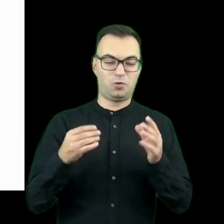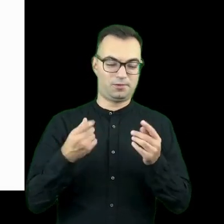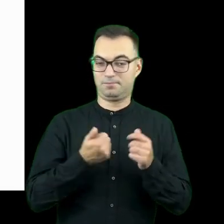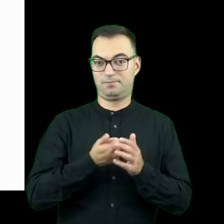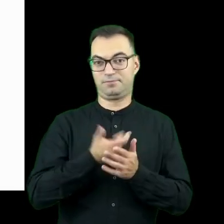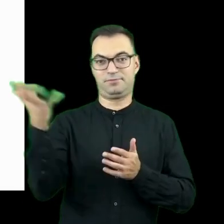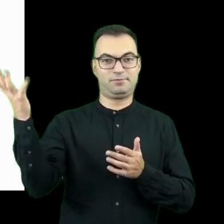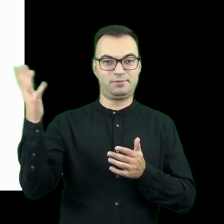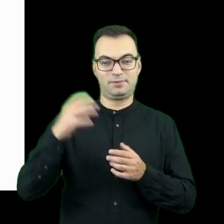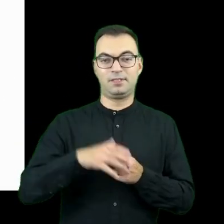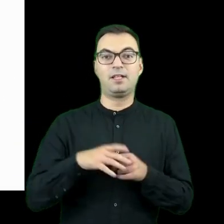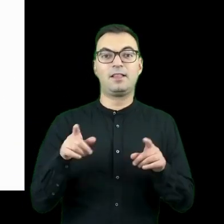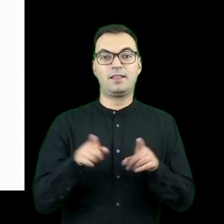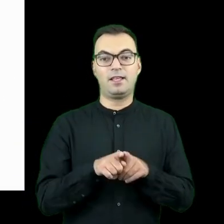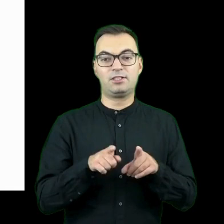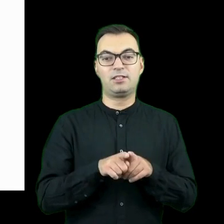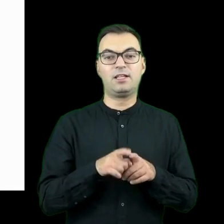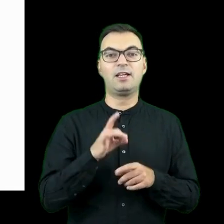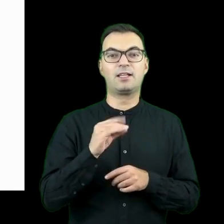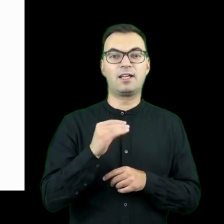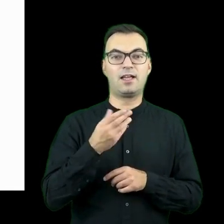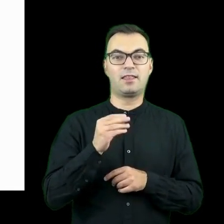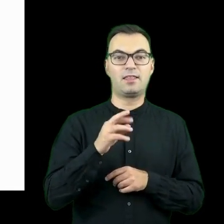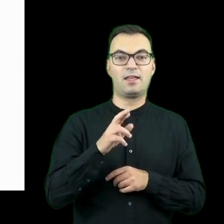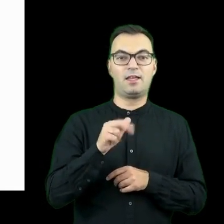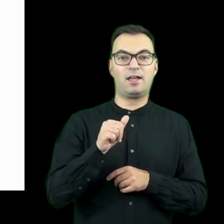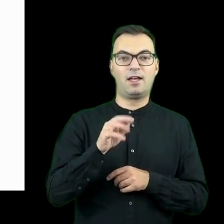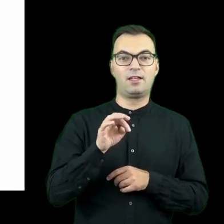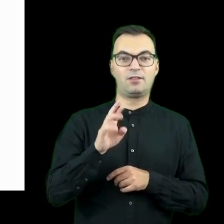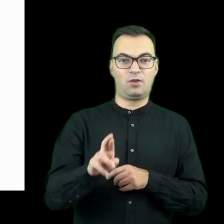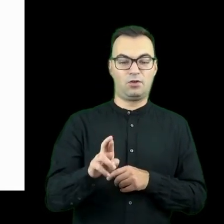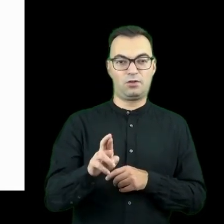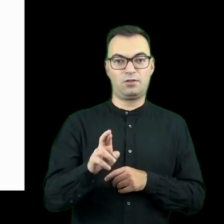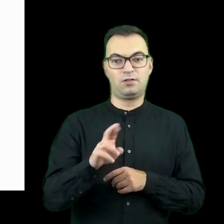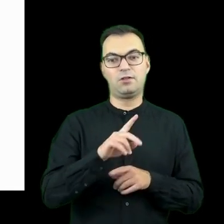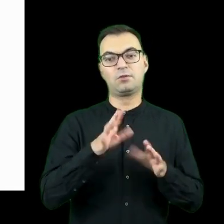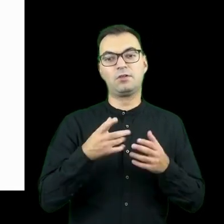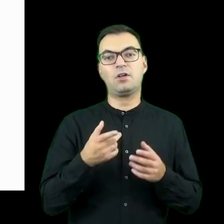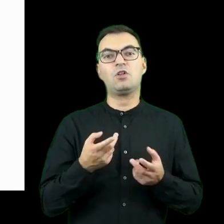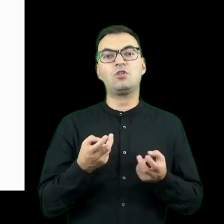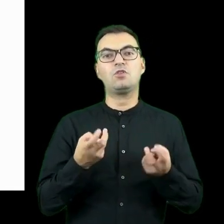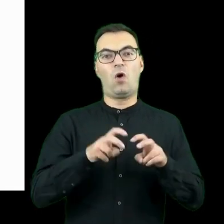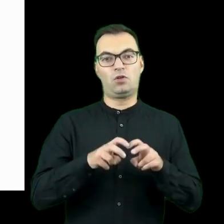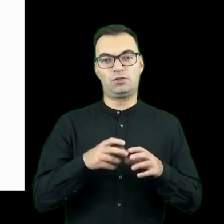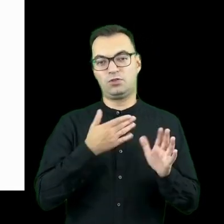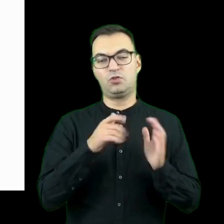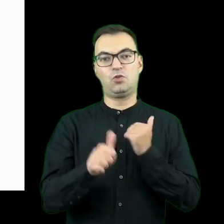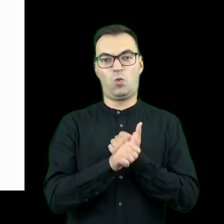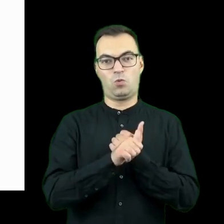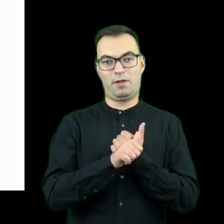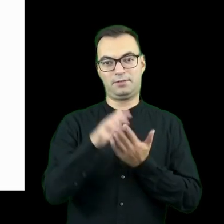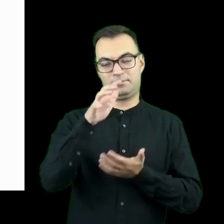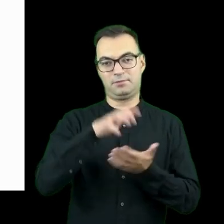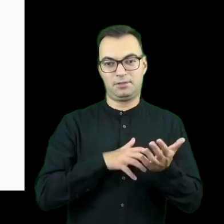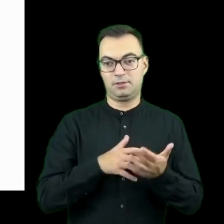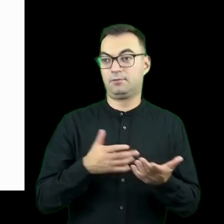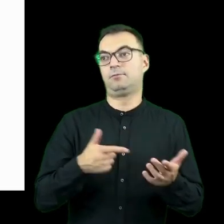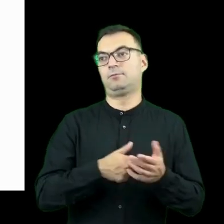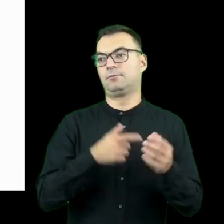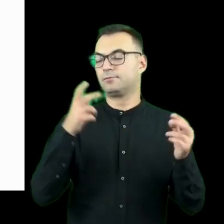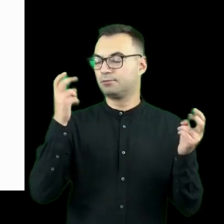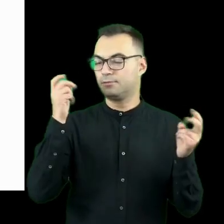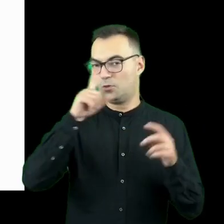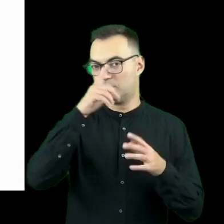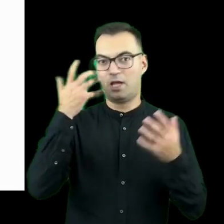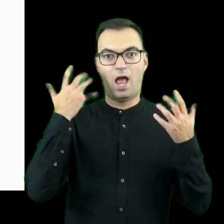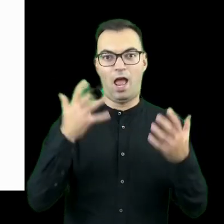wzorów jest znacznie więcej, to też znajduje się generator, który pozwala pewne dokumenty tworzyć i rzeczywiście ta platforma cieszy